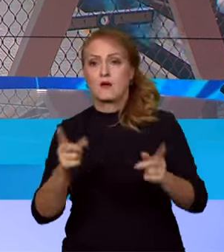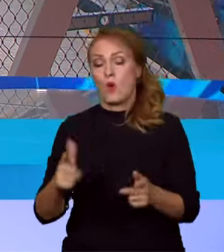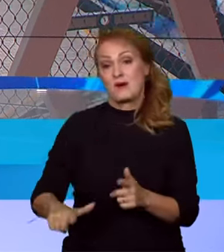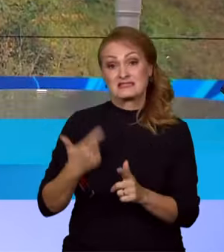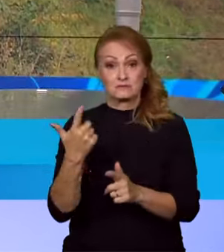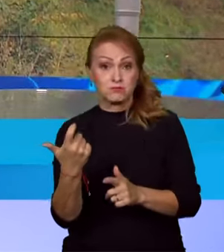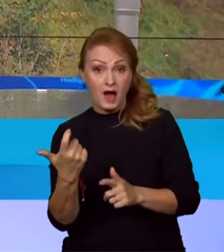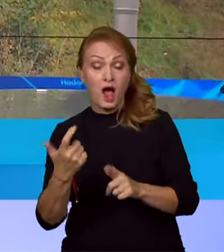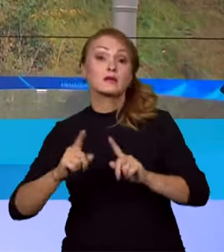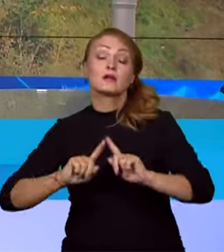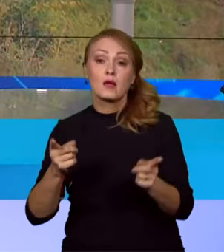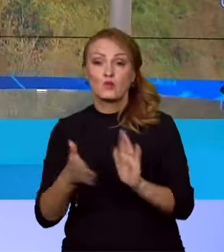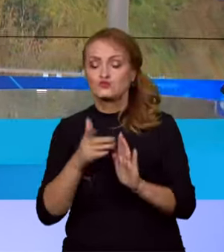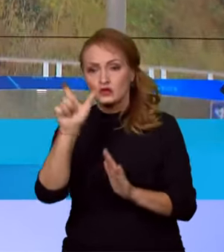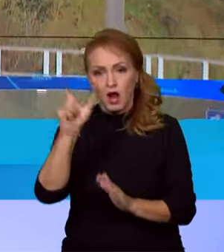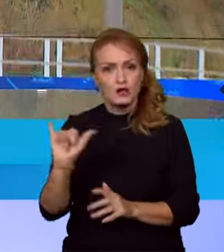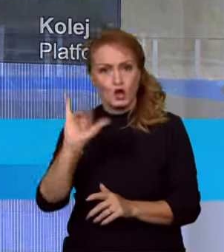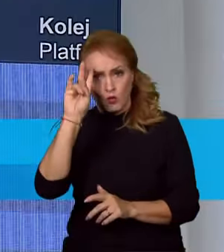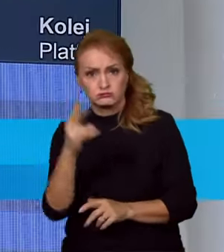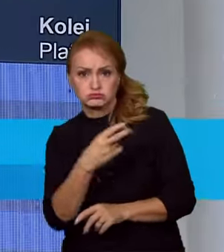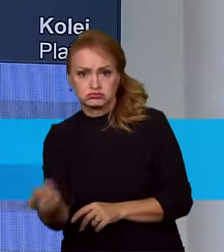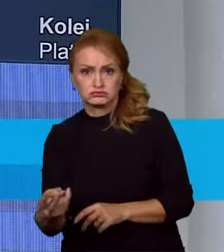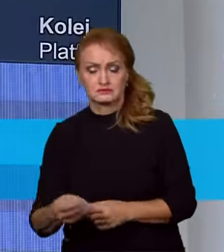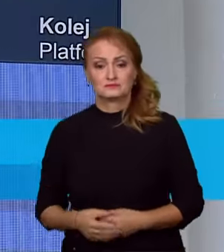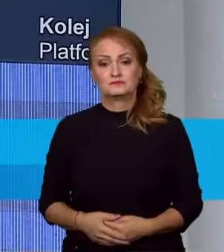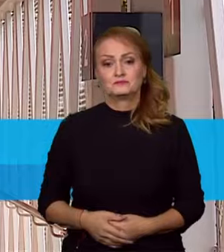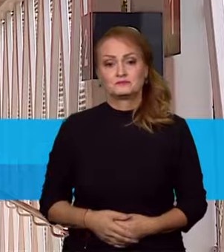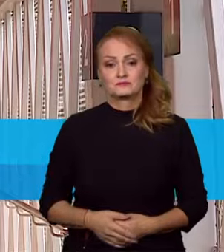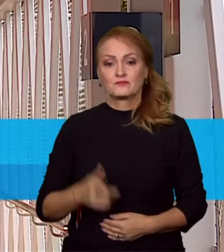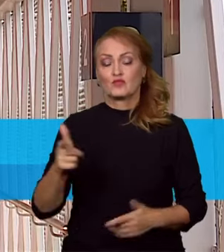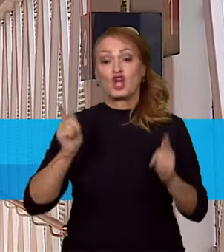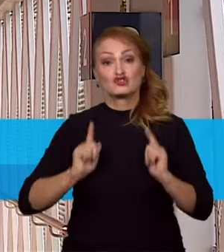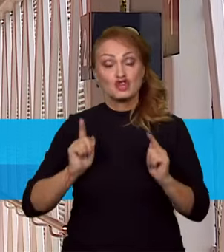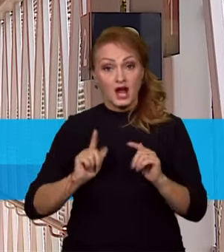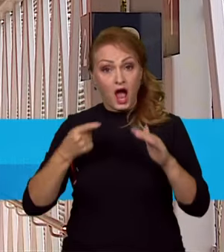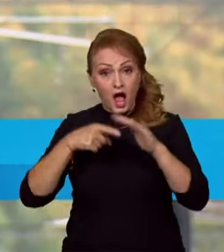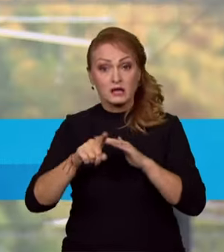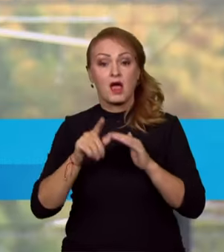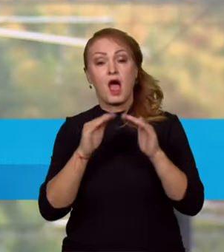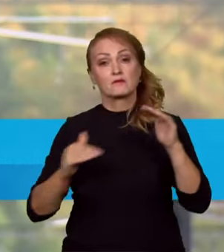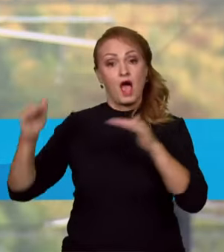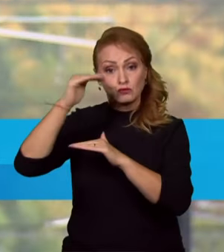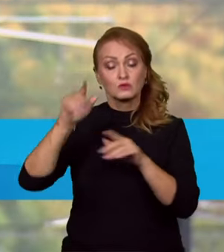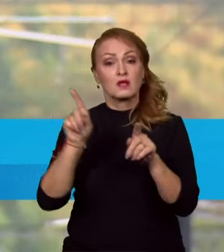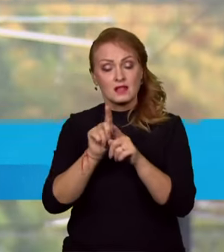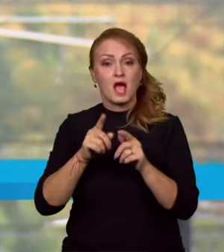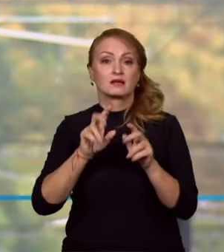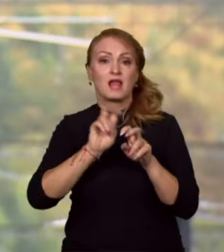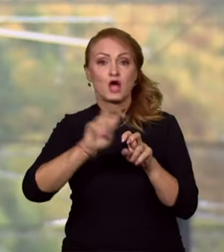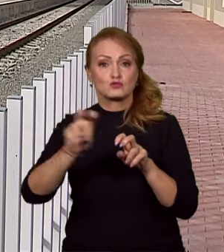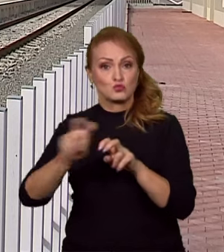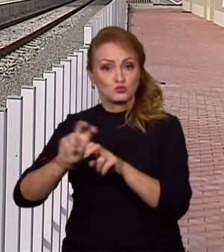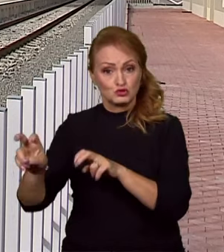i zdravotní kolaps cestujícího. V čekárně, nadchodu i na nástupišti. Šedesátka kamer, která dohlíží na